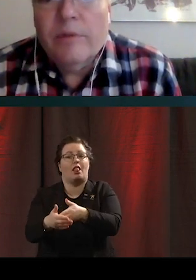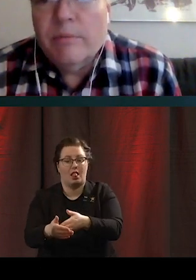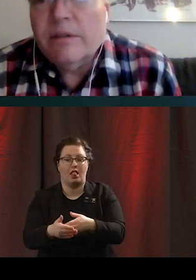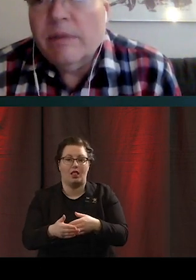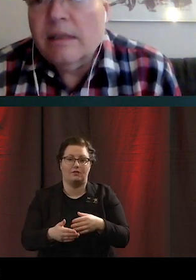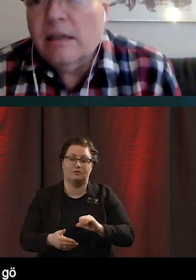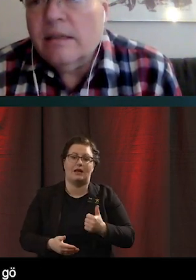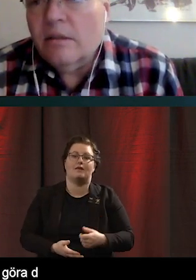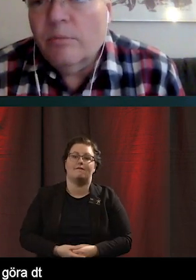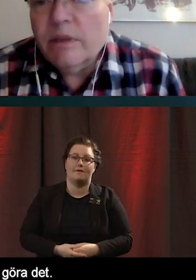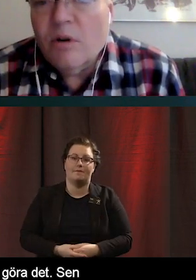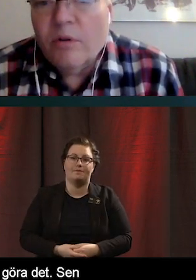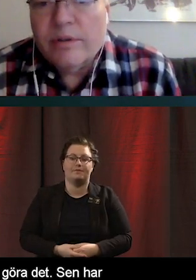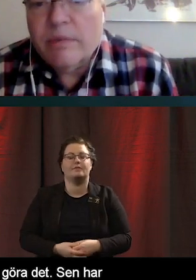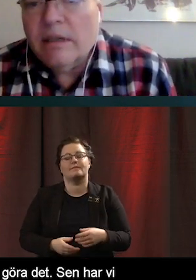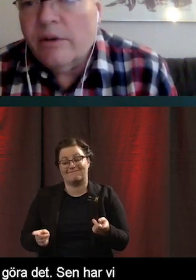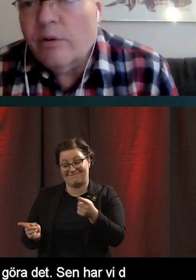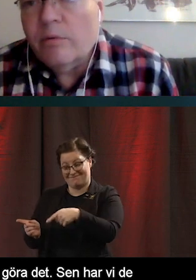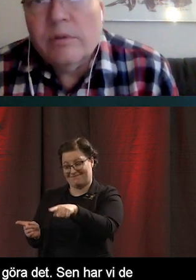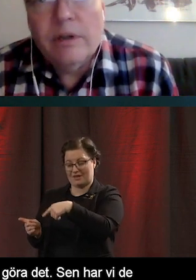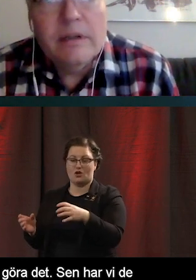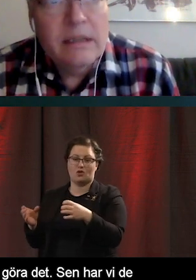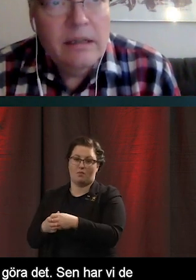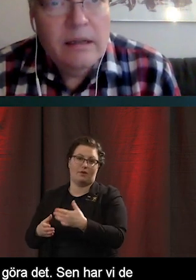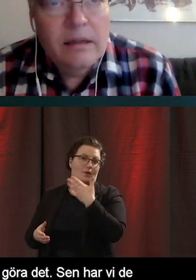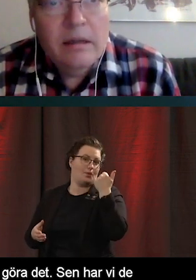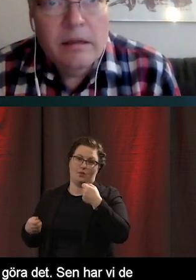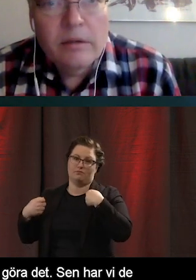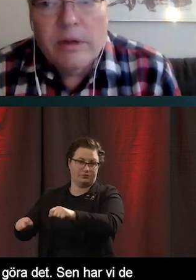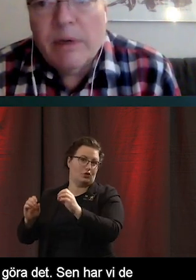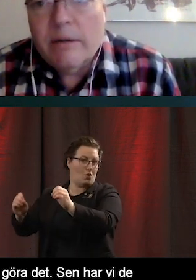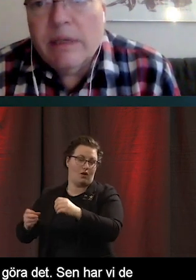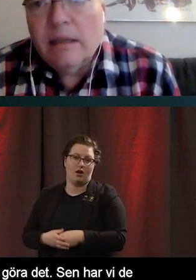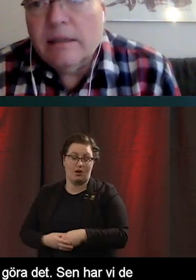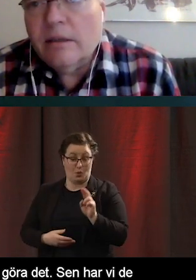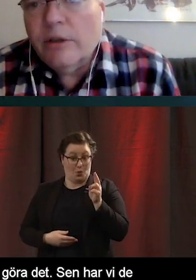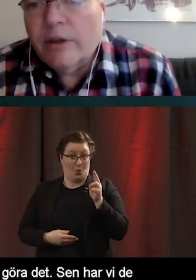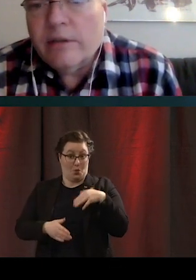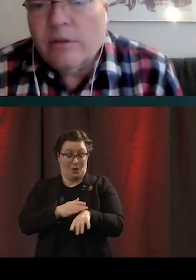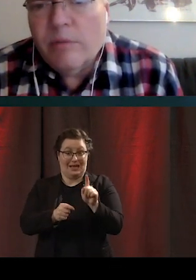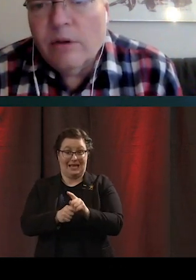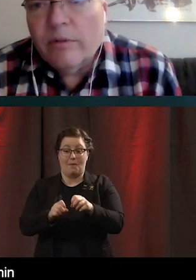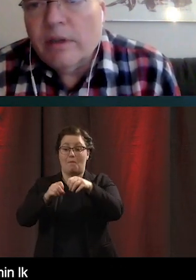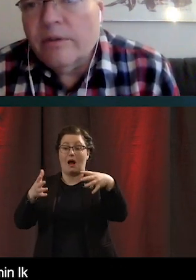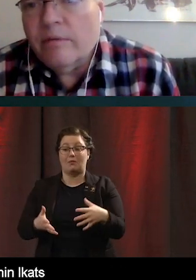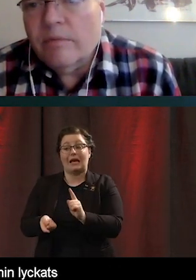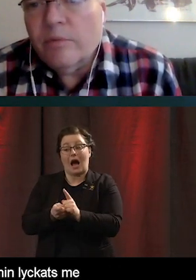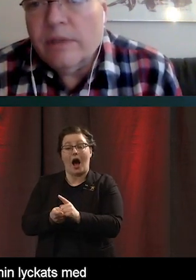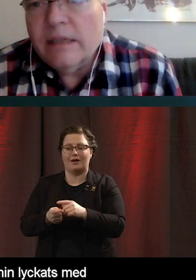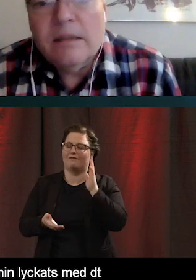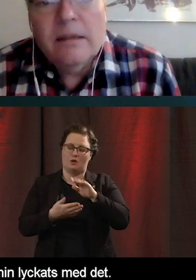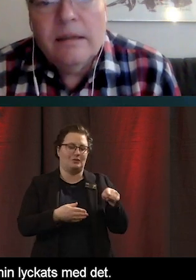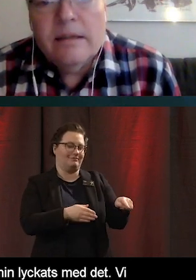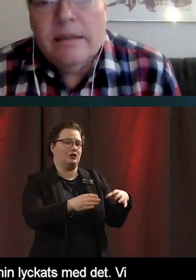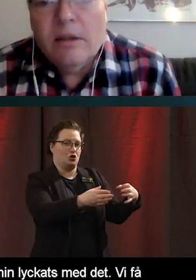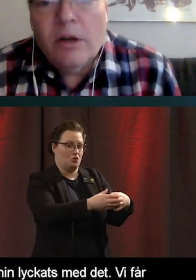Sen har vi ju de här som inte alls har kommit igång och som kanske nu under pandemin antingen har lyckats att komma igång. Vi får